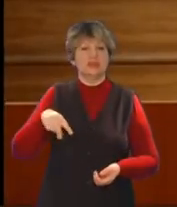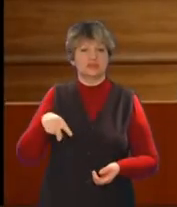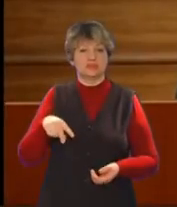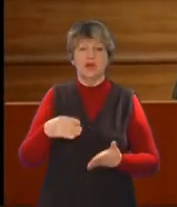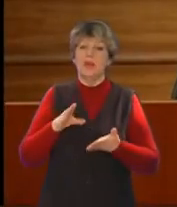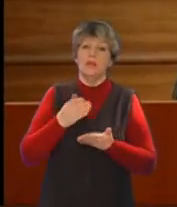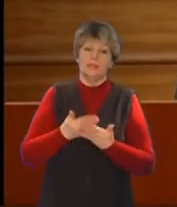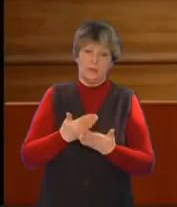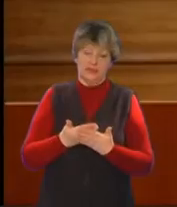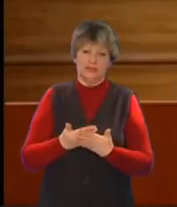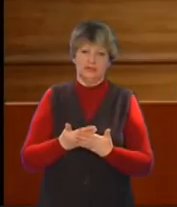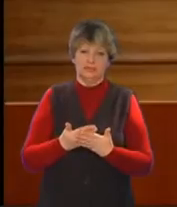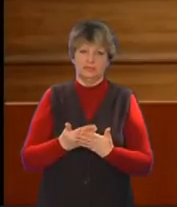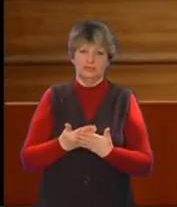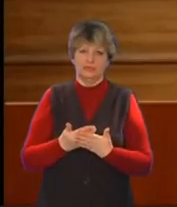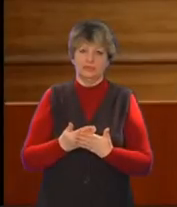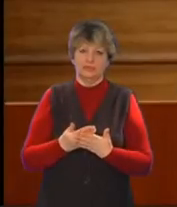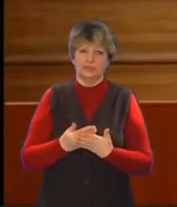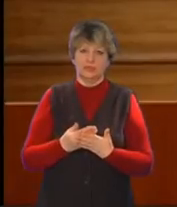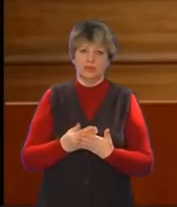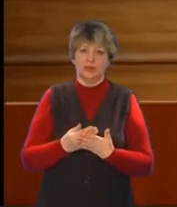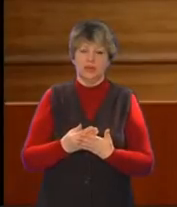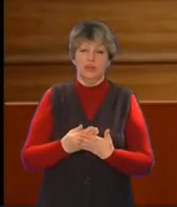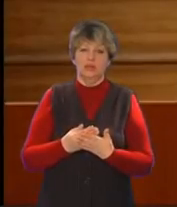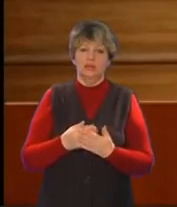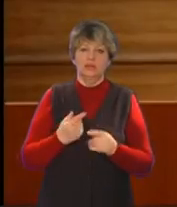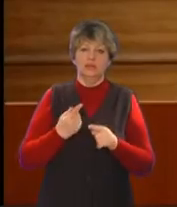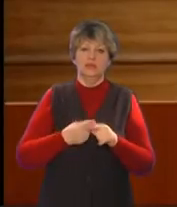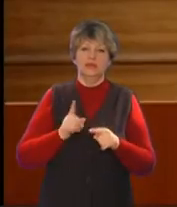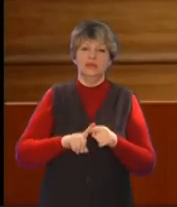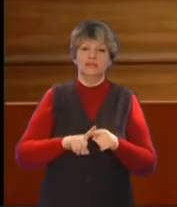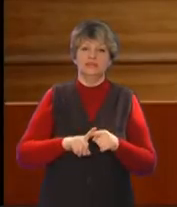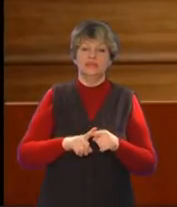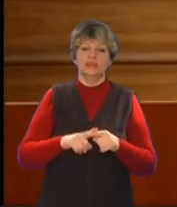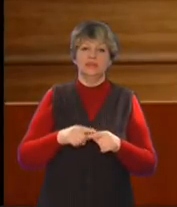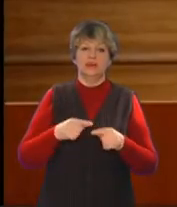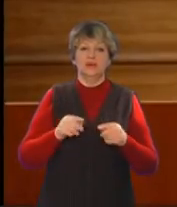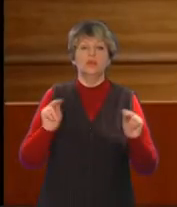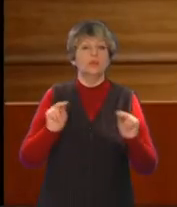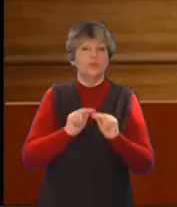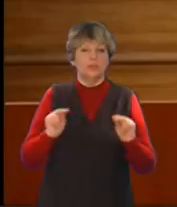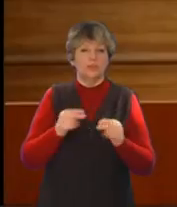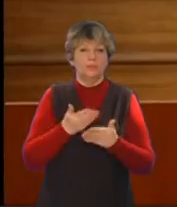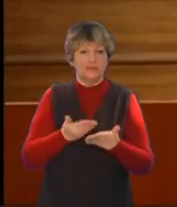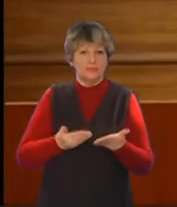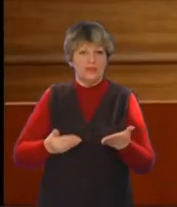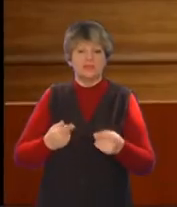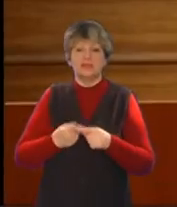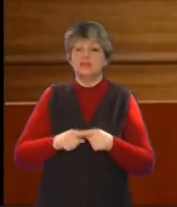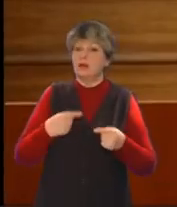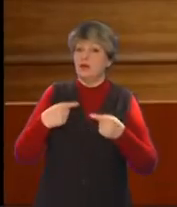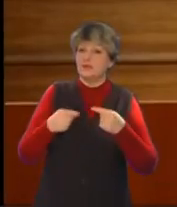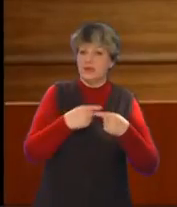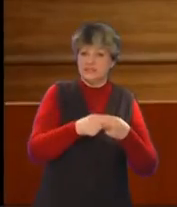література? Ну, наприклад, тому що об'єкти у цих предметів різні. Нам, скажімо, важко